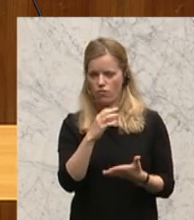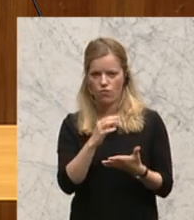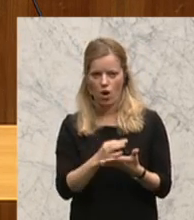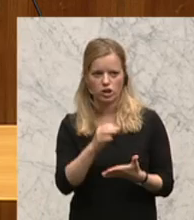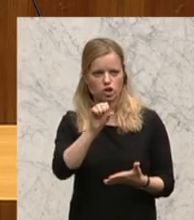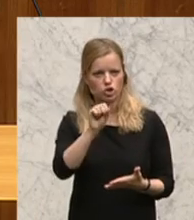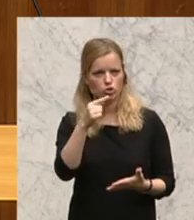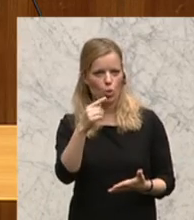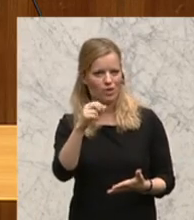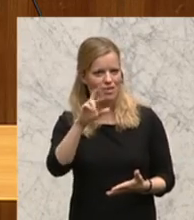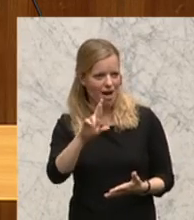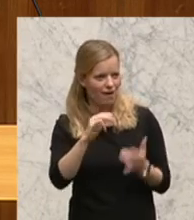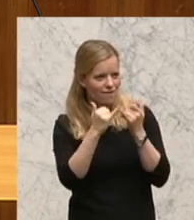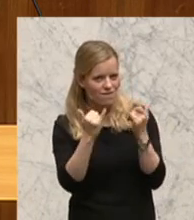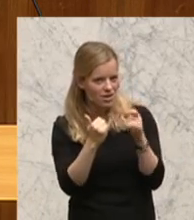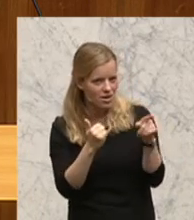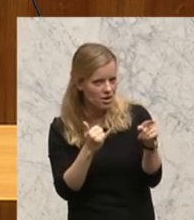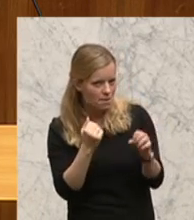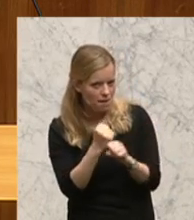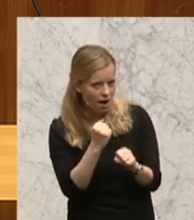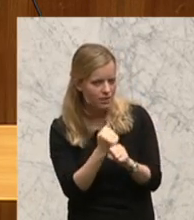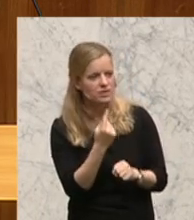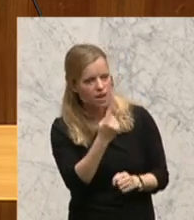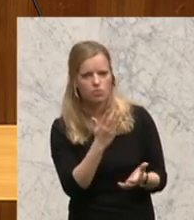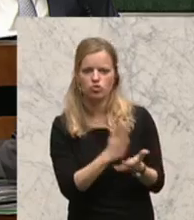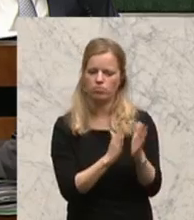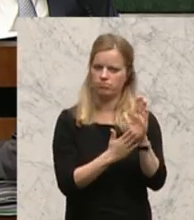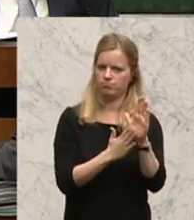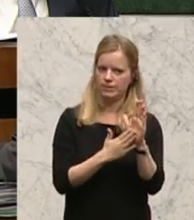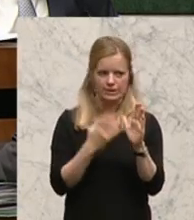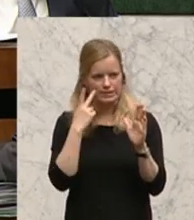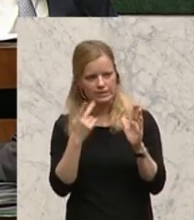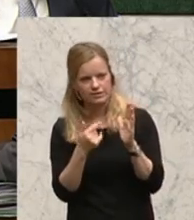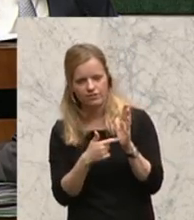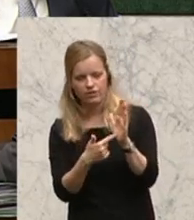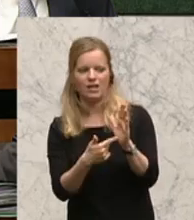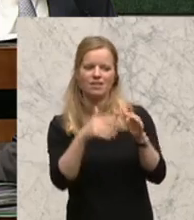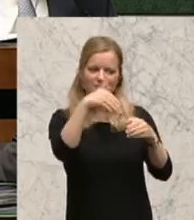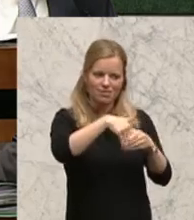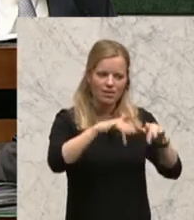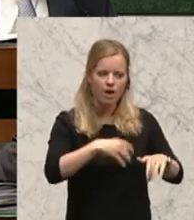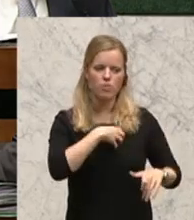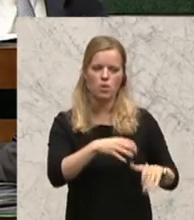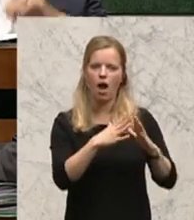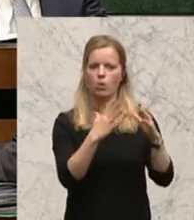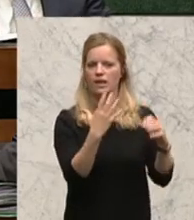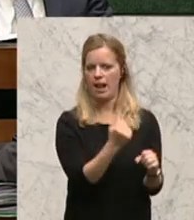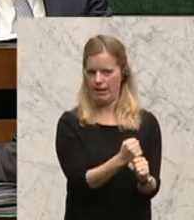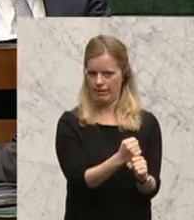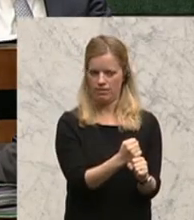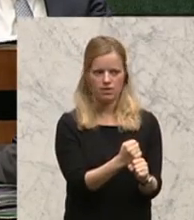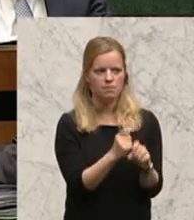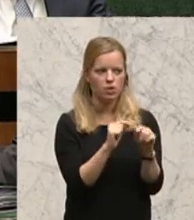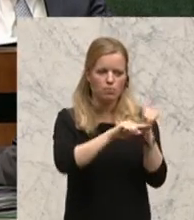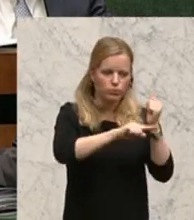Die haben einen sogenannten Bürgerhaushalt, wo sie mit Einbindungsprozessen die Bürger auch mit einbinden und sagen, was